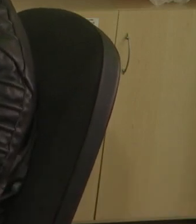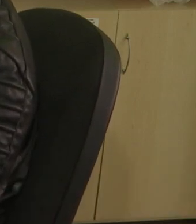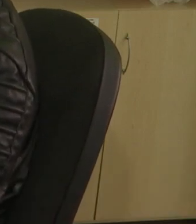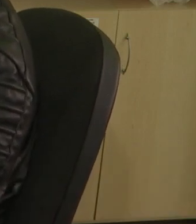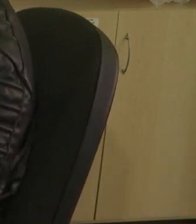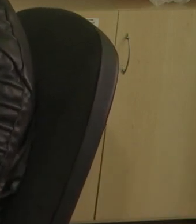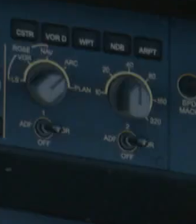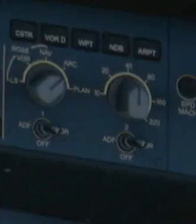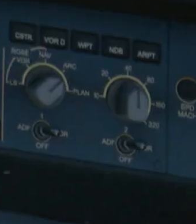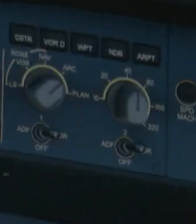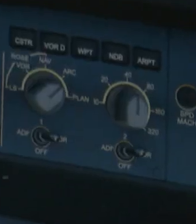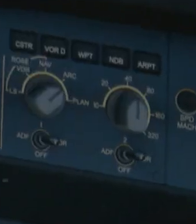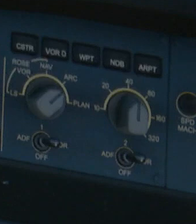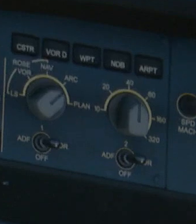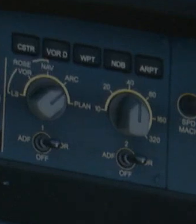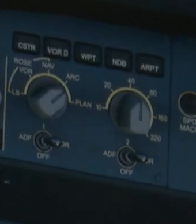полета, взлет и посадка.